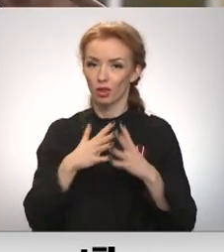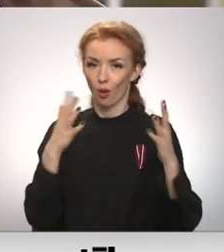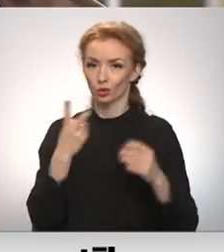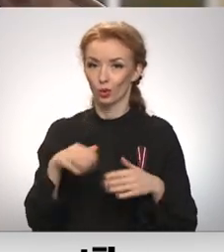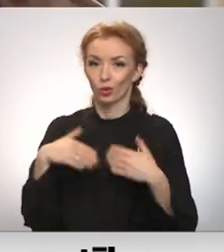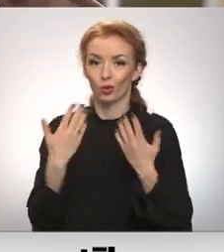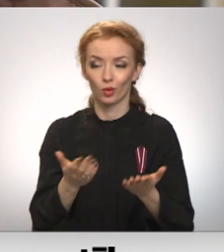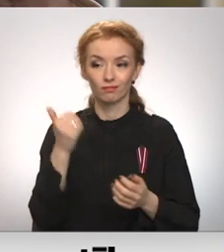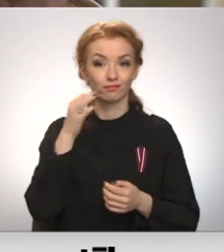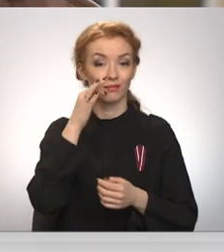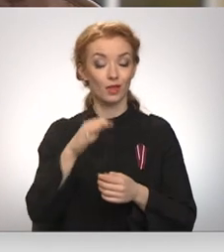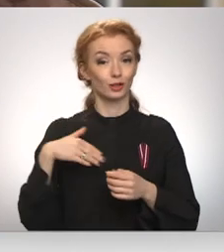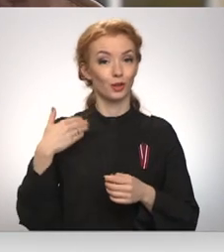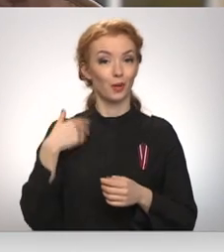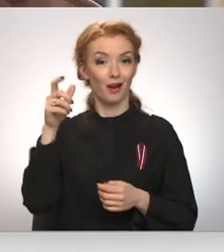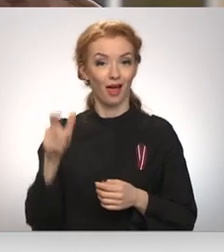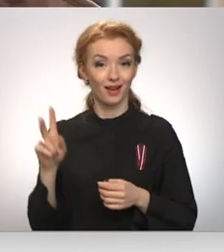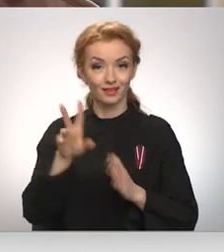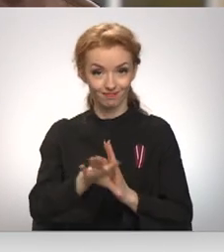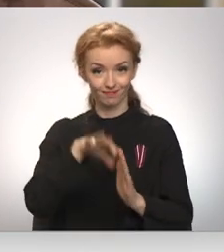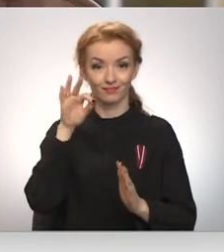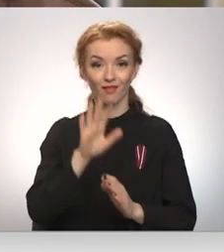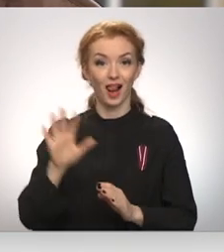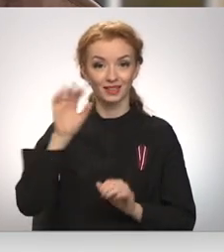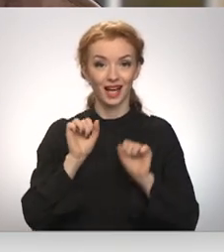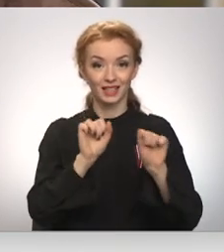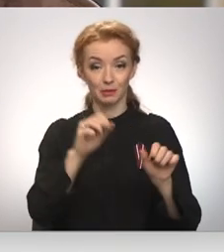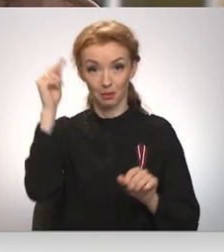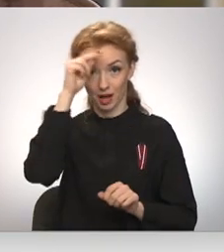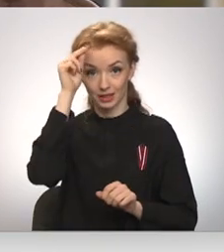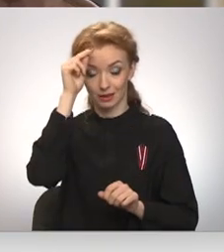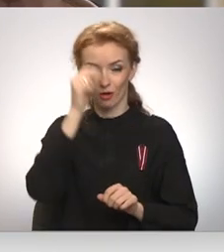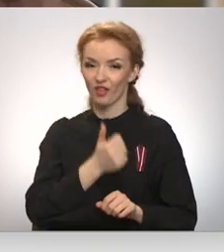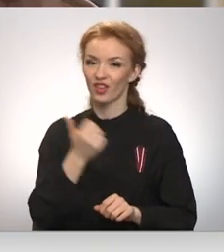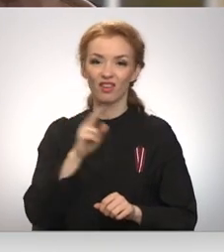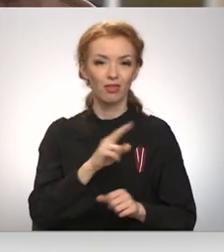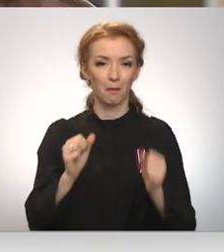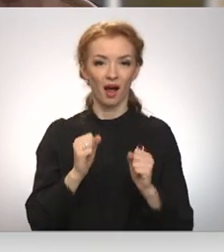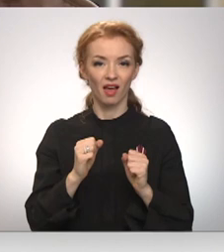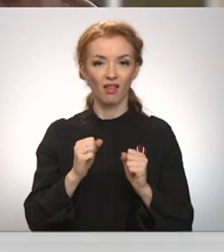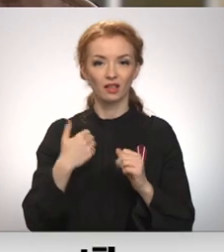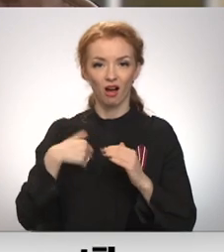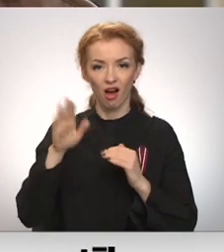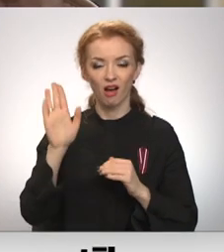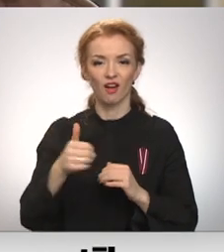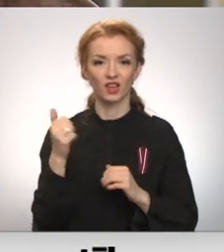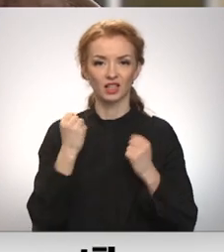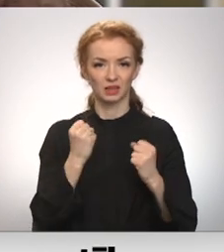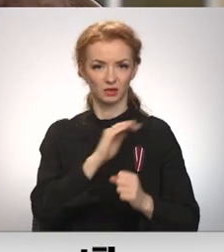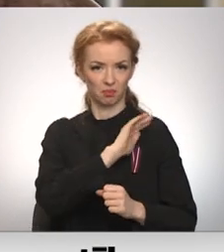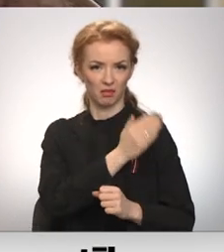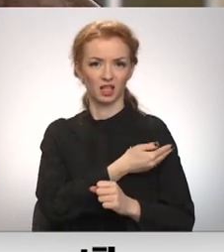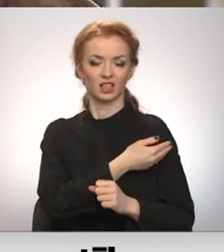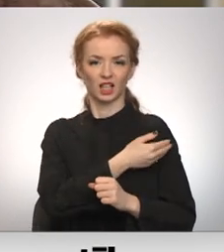Skolā, nekas ir izvēlējušies valsts aizsardzības mācību, tie nebaidās iziet ārā, sportiski, fiziski.